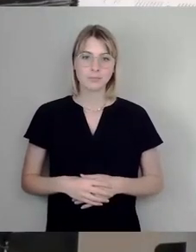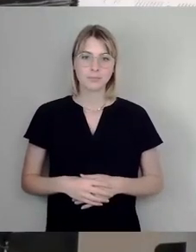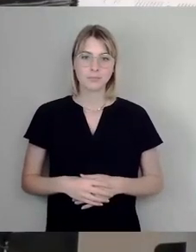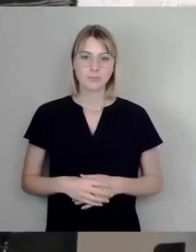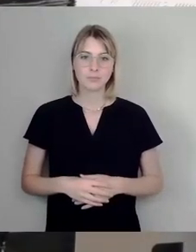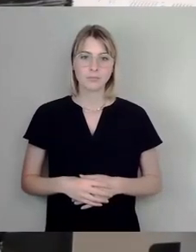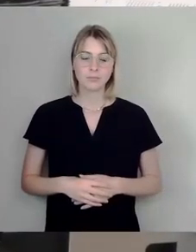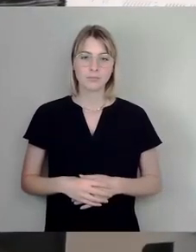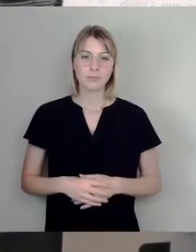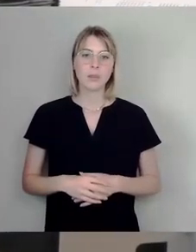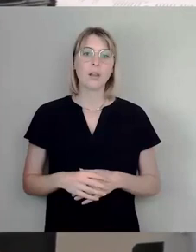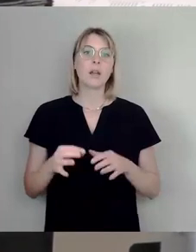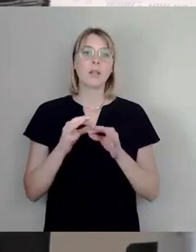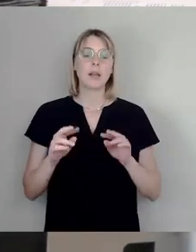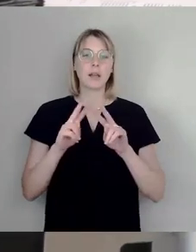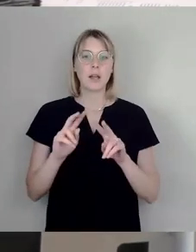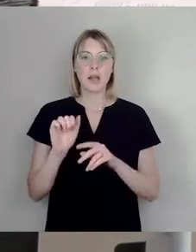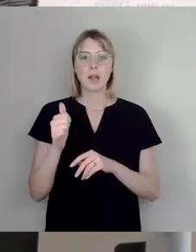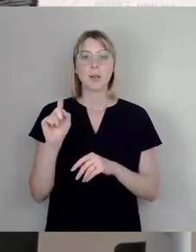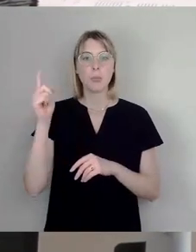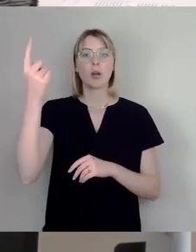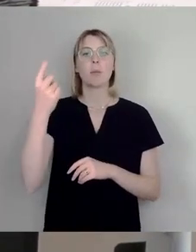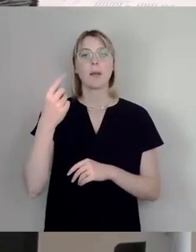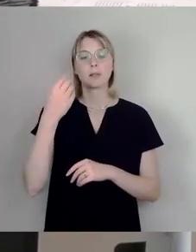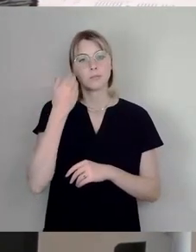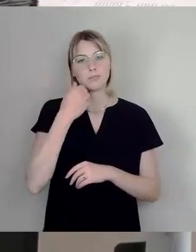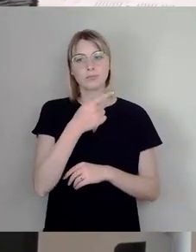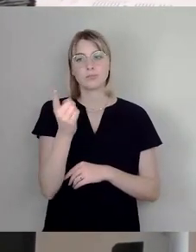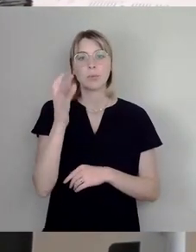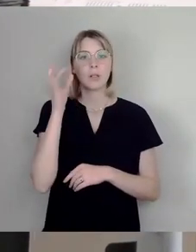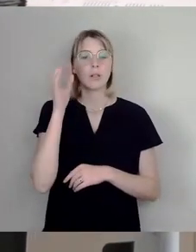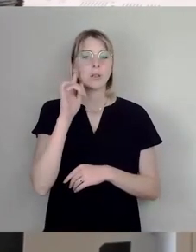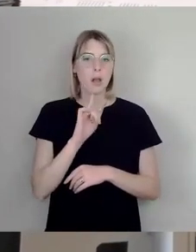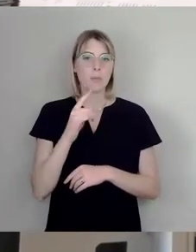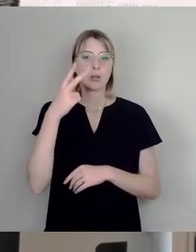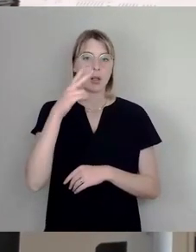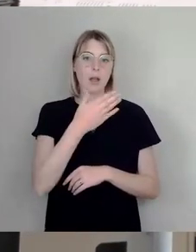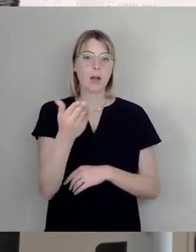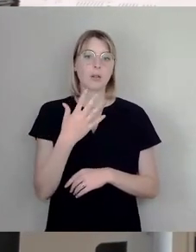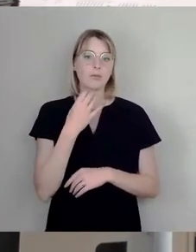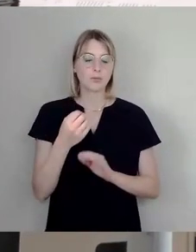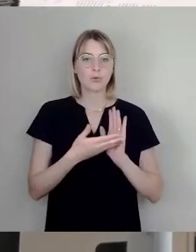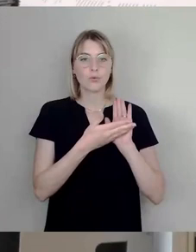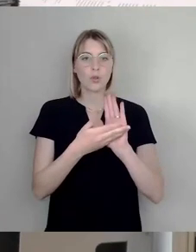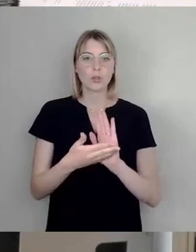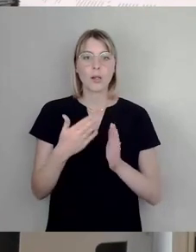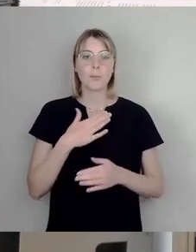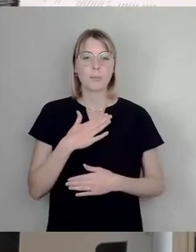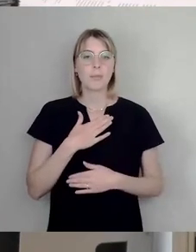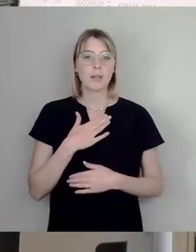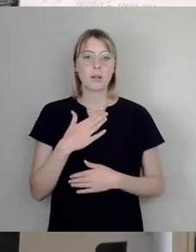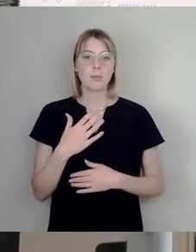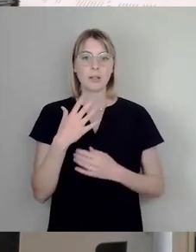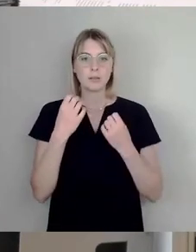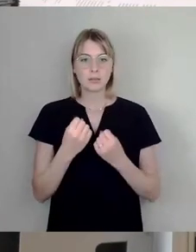Sehr geehrter erster Bürgermeister, sehr geehrte Damen und Herren, um mich noch mal vorzustellen, da ich heute als Gastredner hier bin, mein Name ist Bruno Kamradeck, ich bin